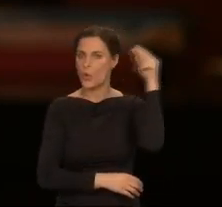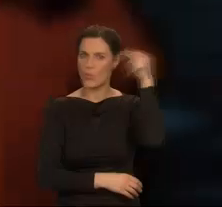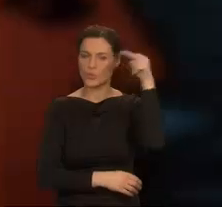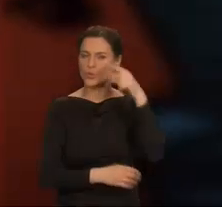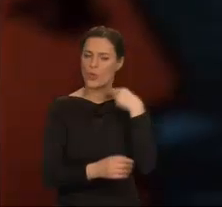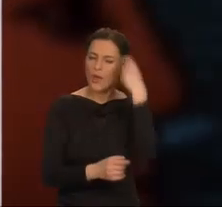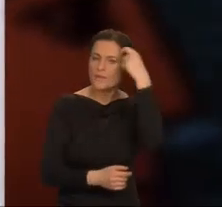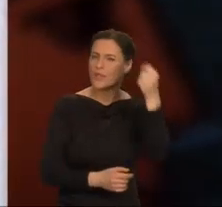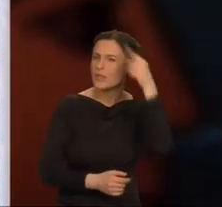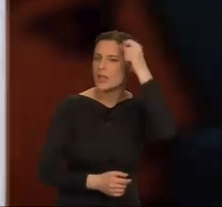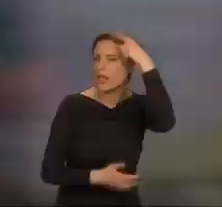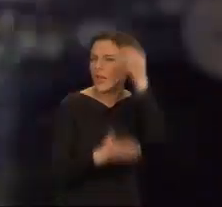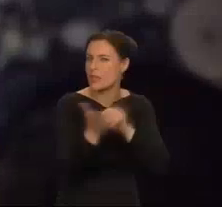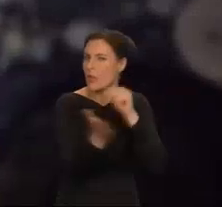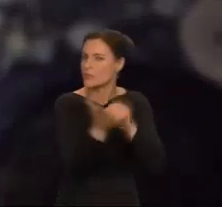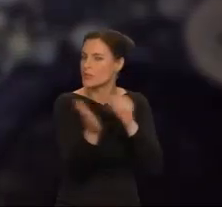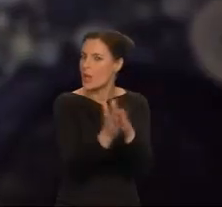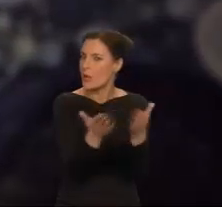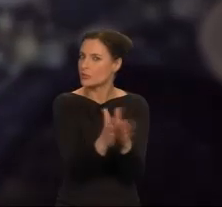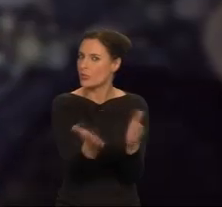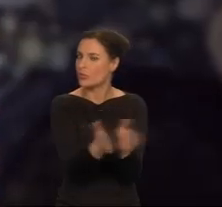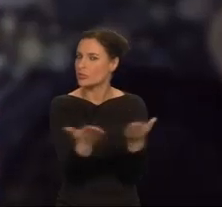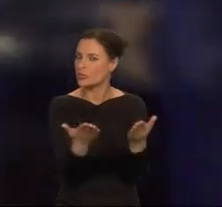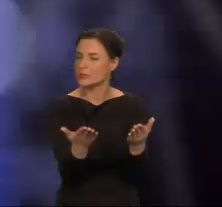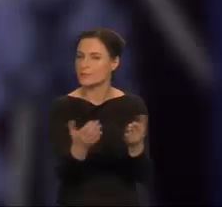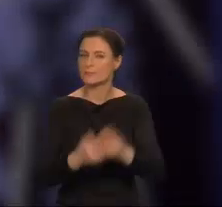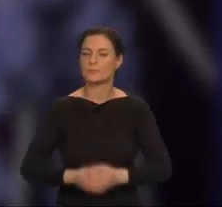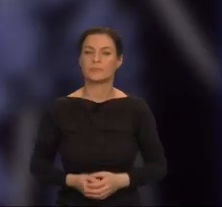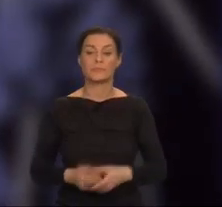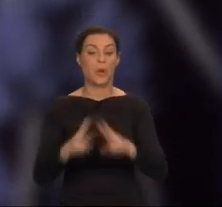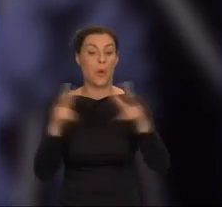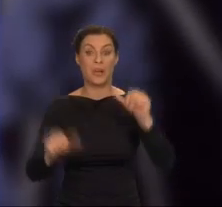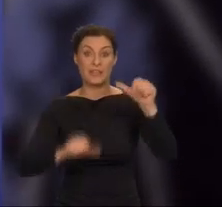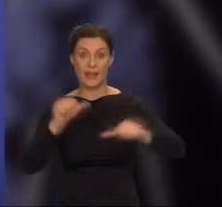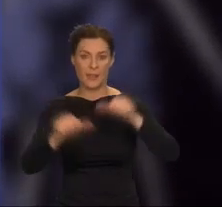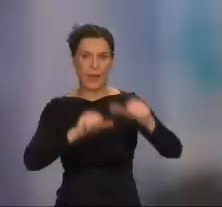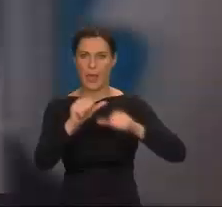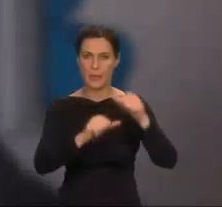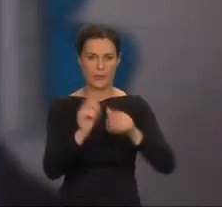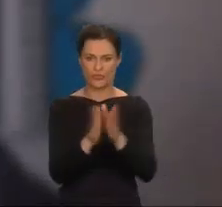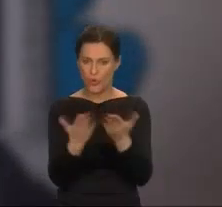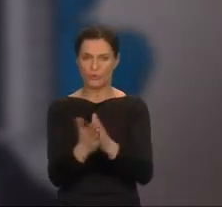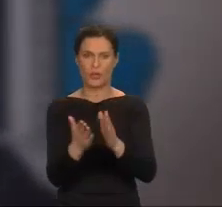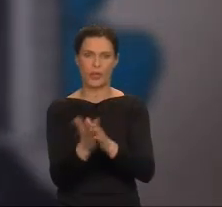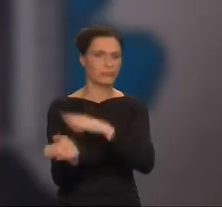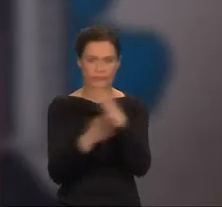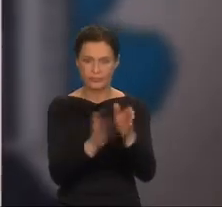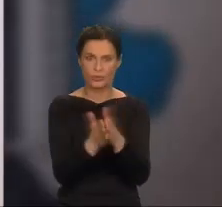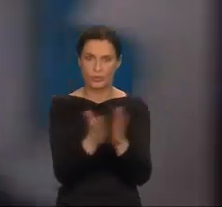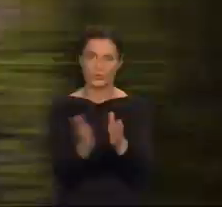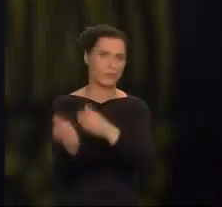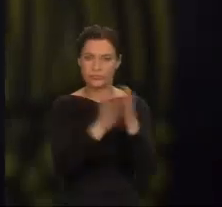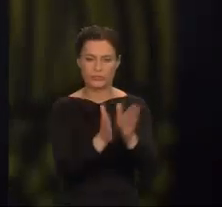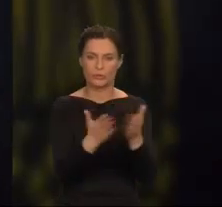Ersula. W ciągu kilku lat Ersula wydaje powieść za powieścią, jedną